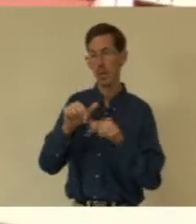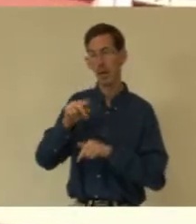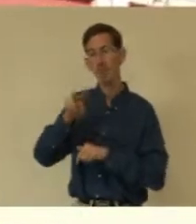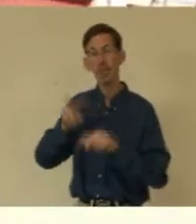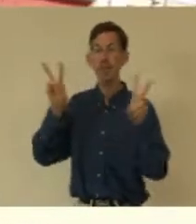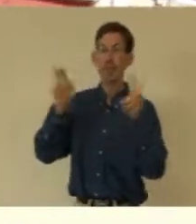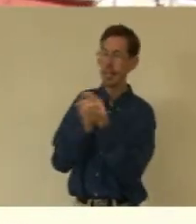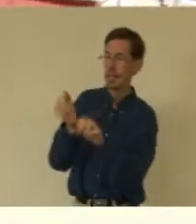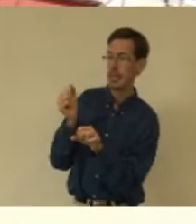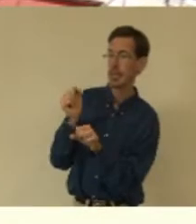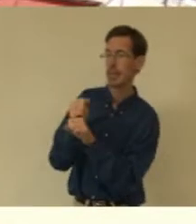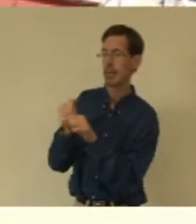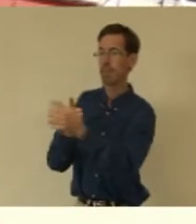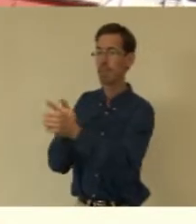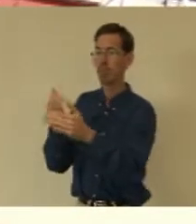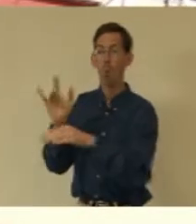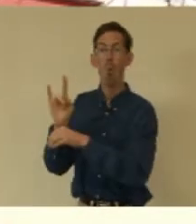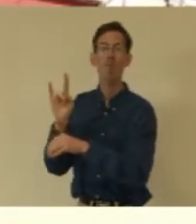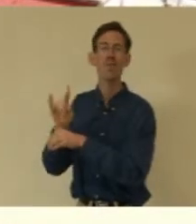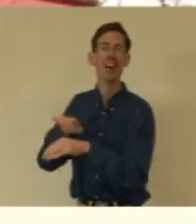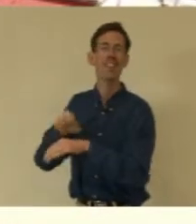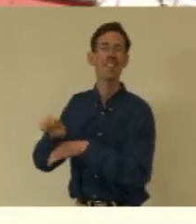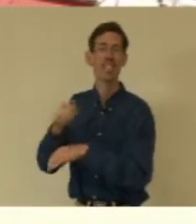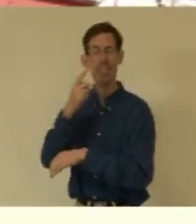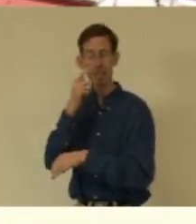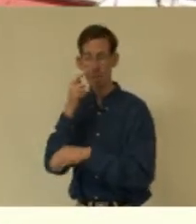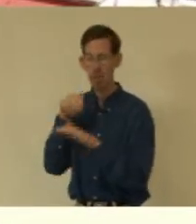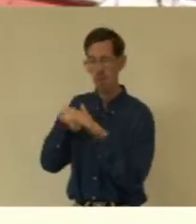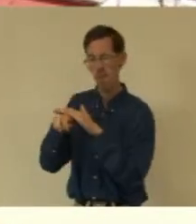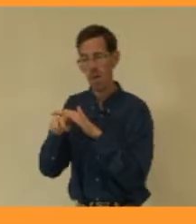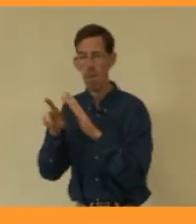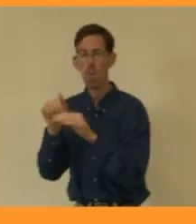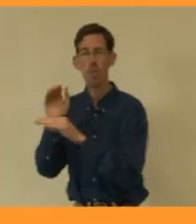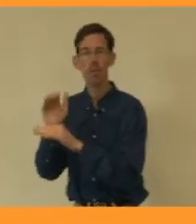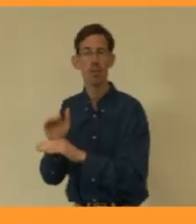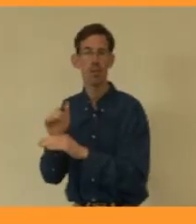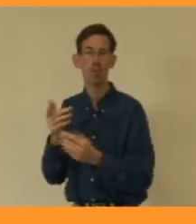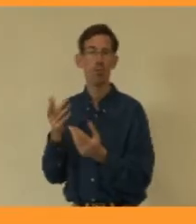vraiment ce qu'on appelle un hôtel à insectes afin de multiplier un peu quelques niches écologiques.